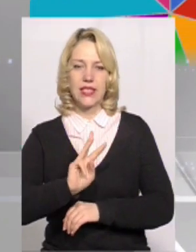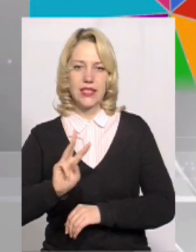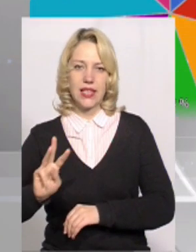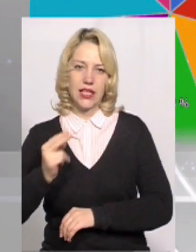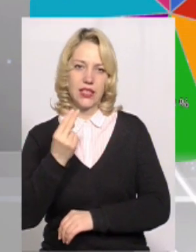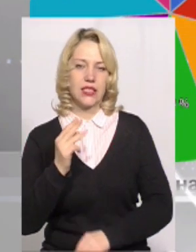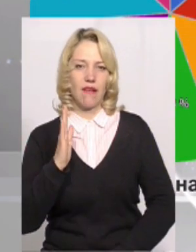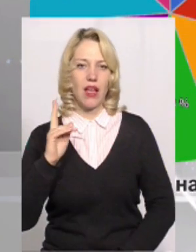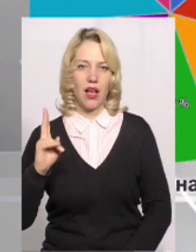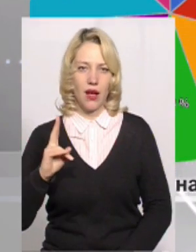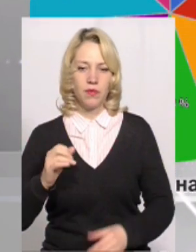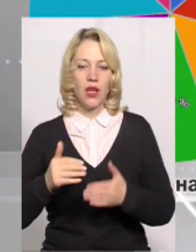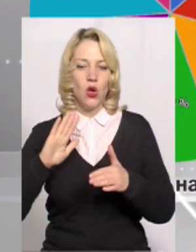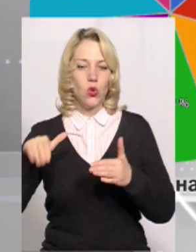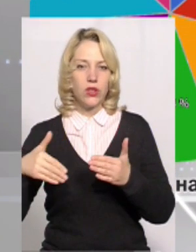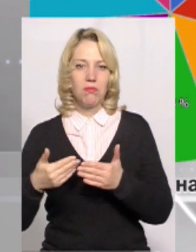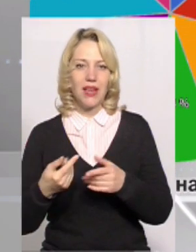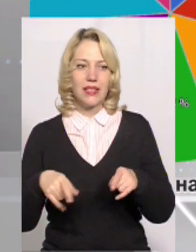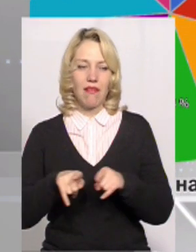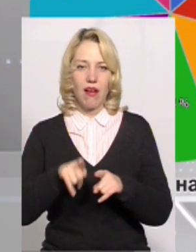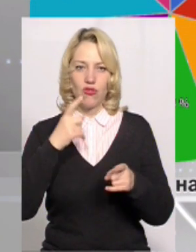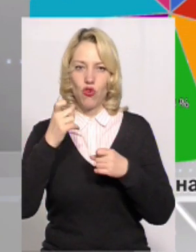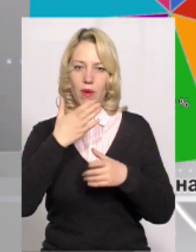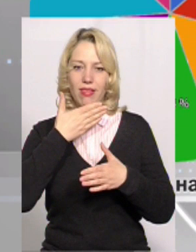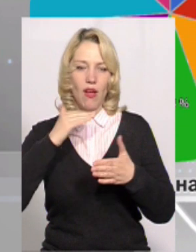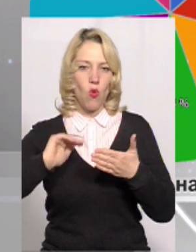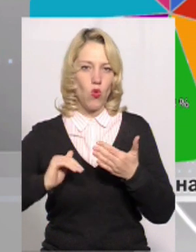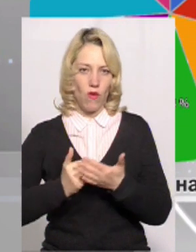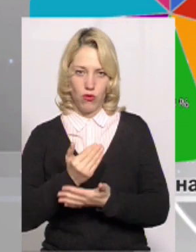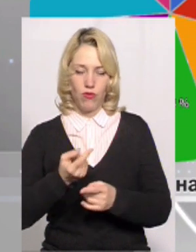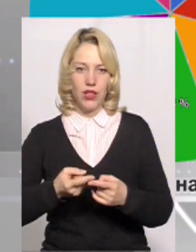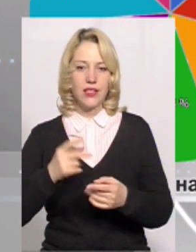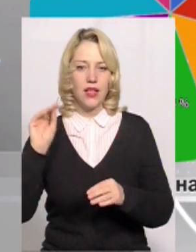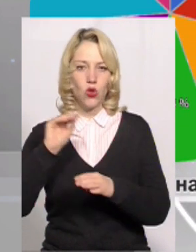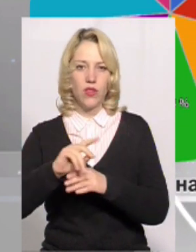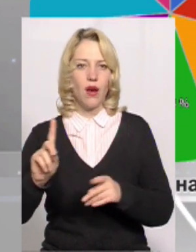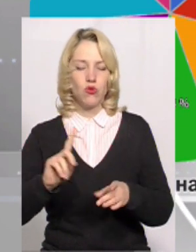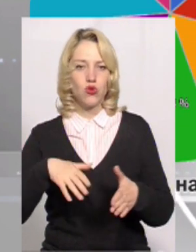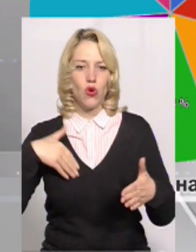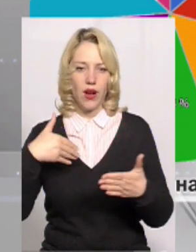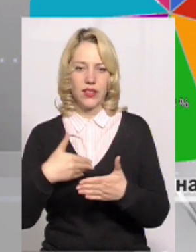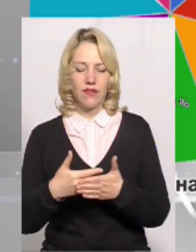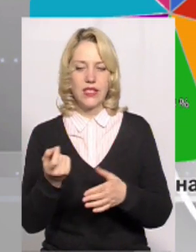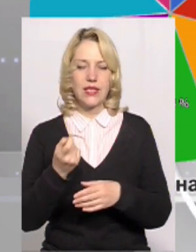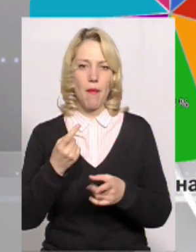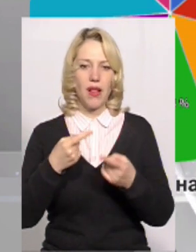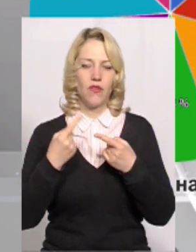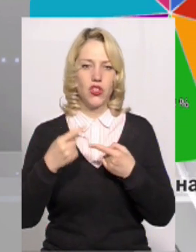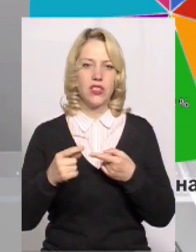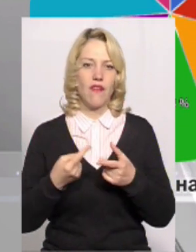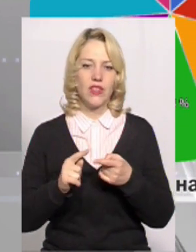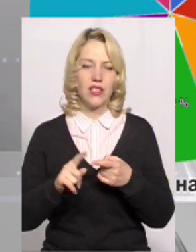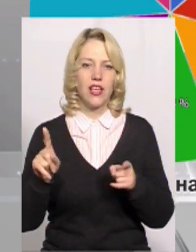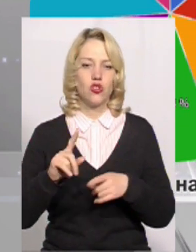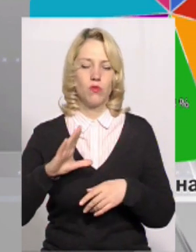ЦВК. Дотепер ця інформація не оновлювалася. Додам, що активність мало відрізняється від тієї, що